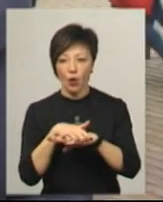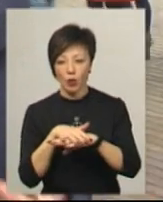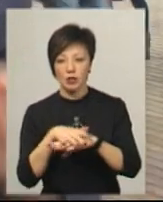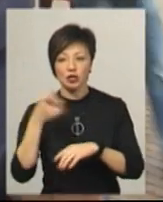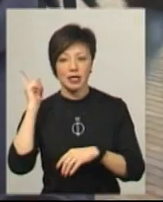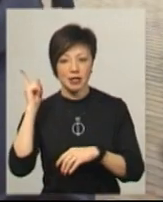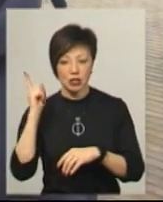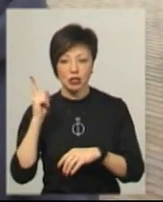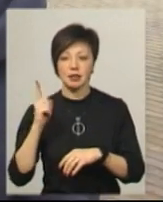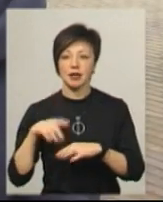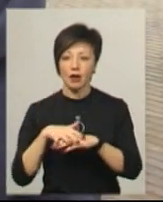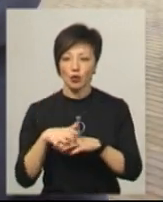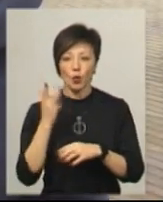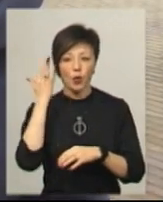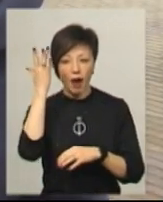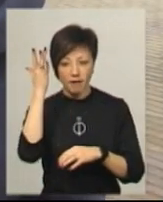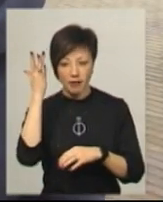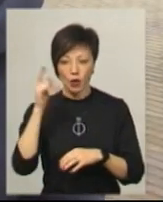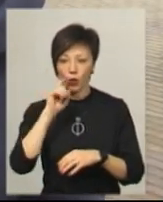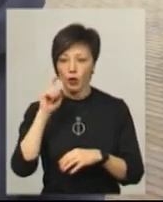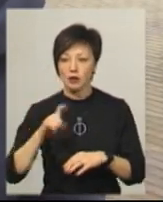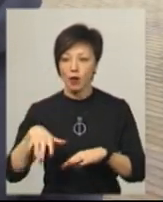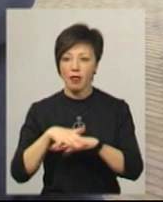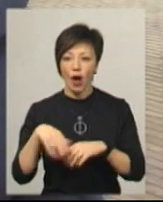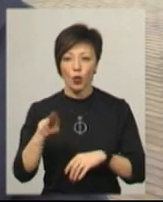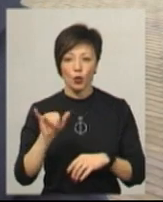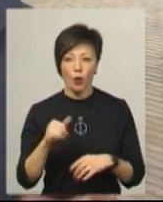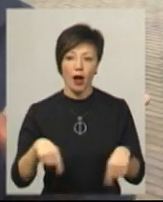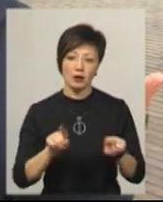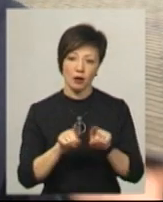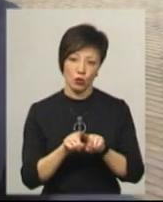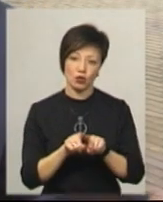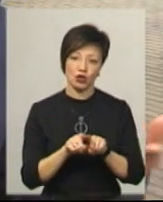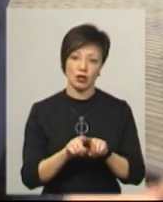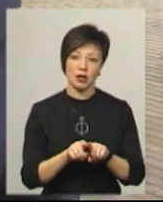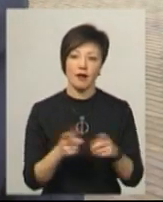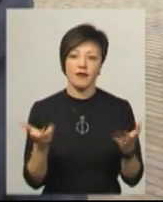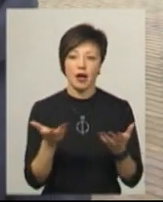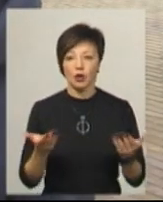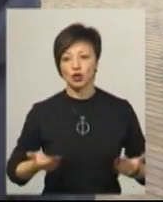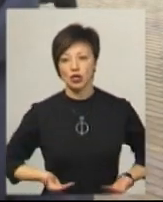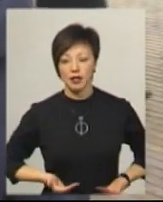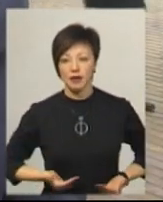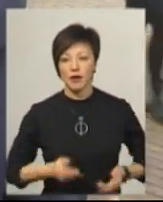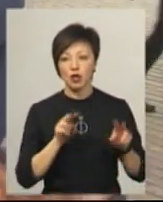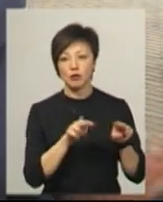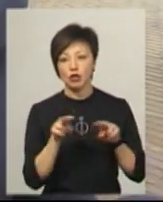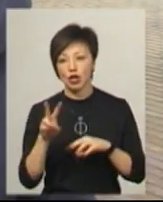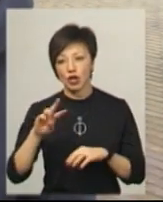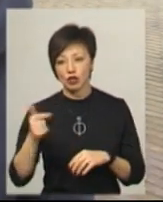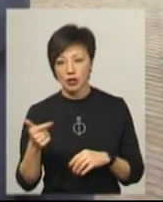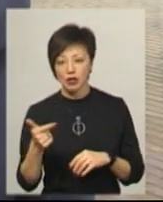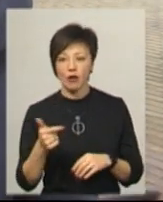язичницьких фольклорних уявлень українського народу, а також якихось життєвих спостережень,